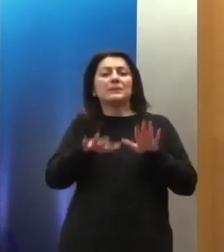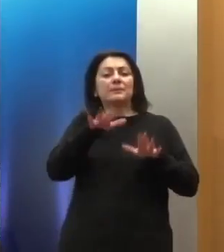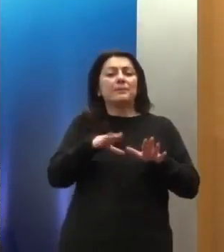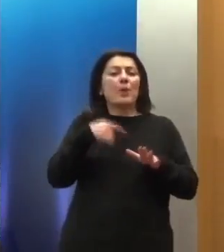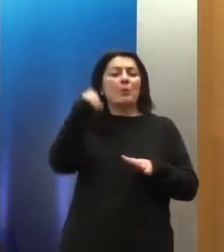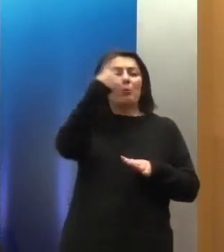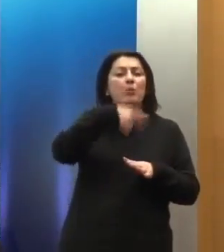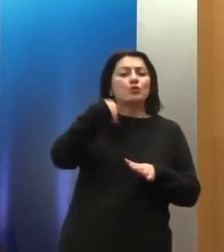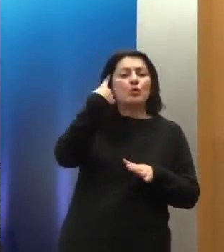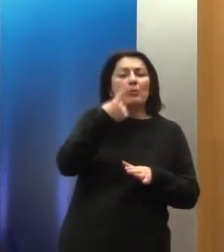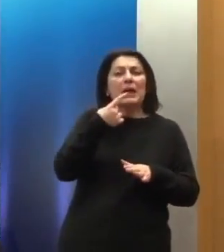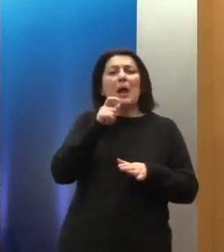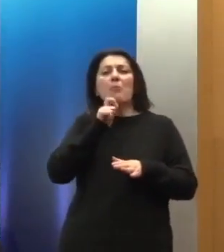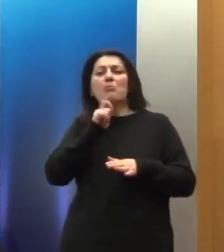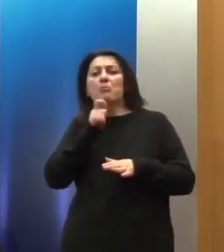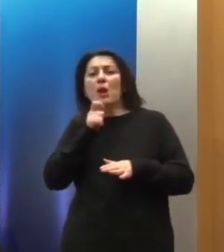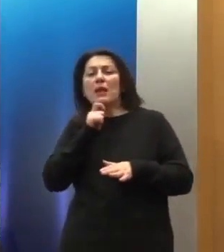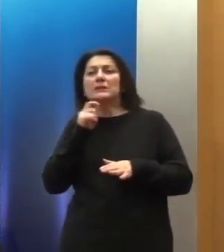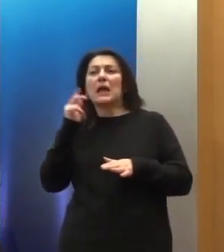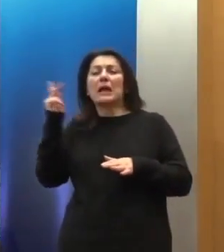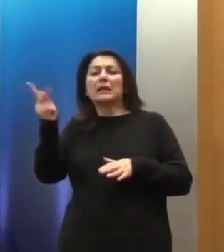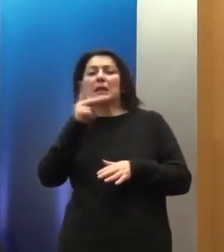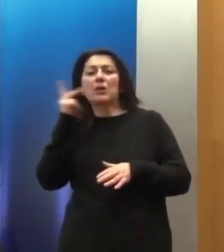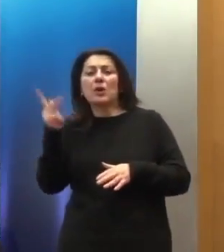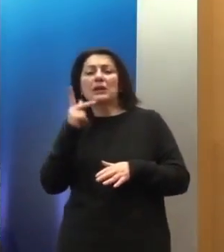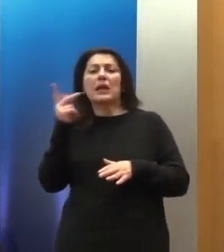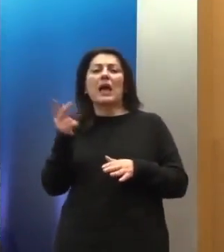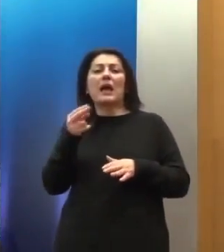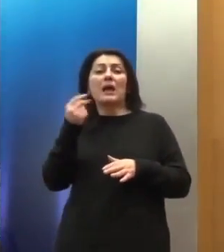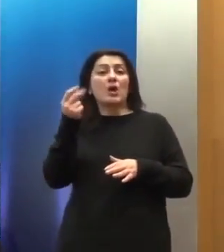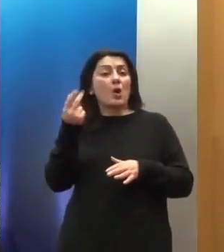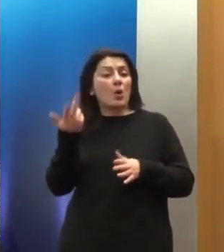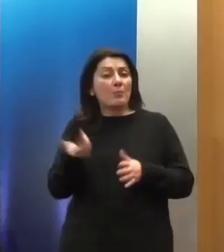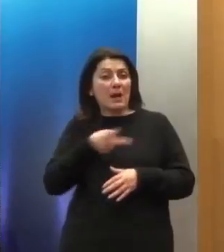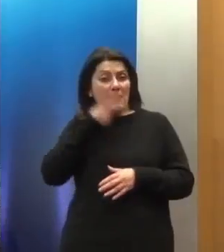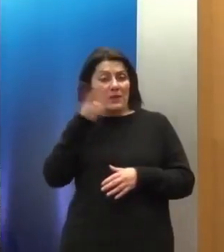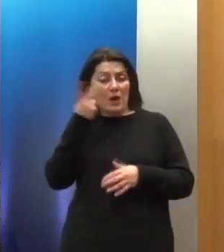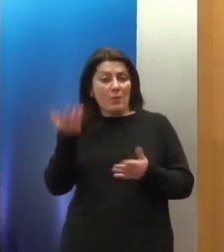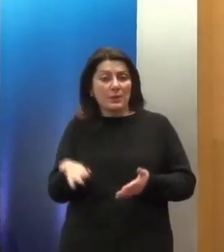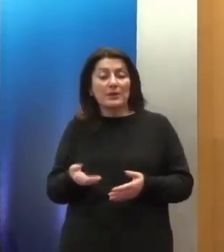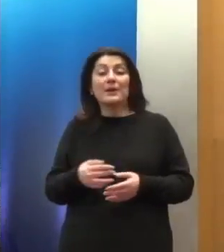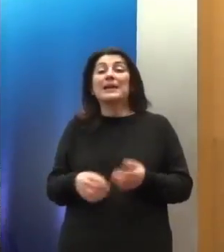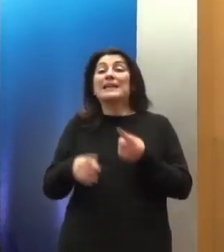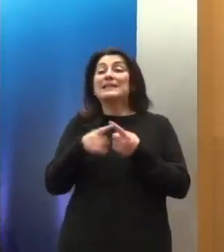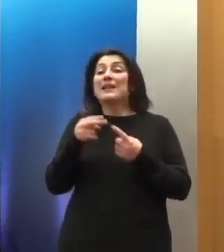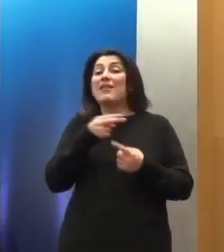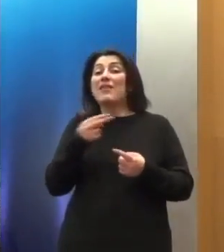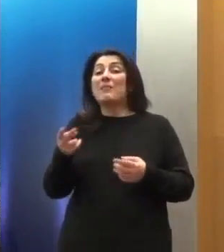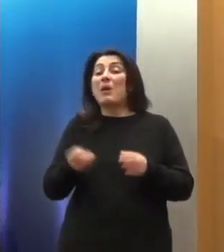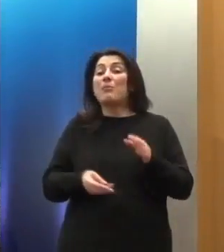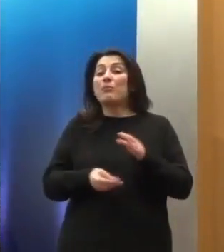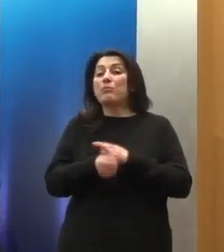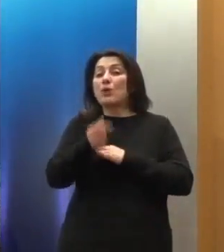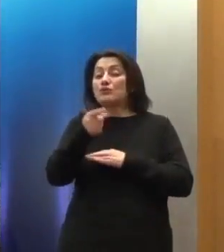ατομικά, είτε πολιτικά, είτε βεβαίως και κοινωνικά και οικονομικά δικαιώματα, αλλά και το ζήτημα του προσφυγικού και πως και αυτό